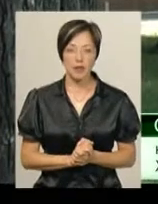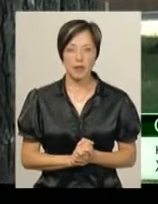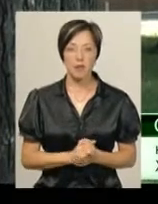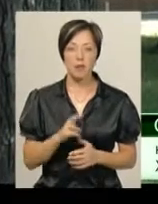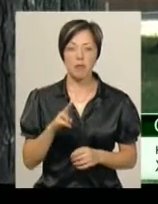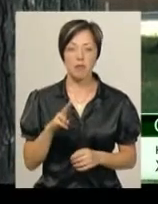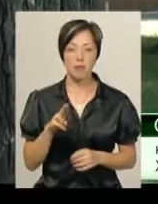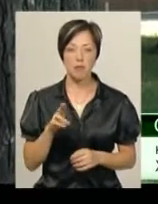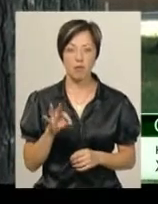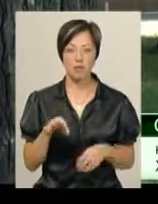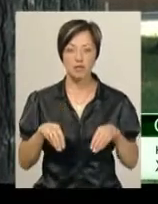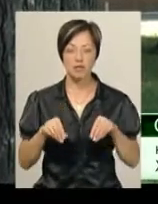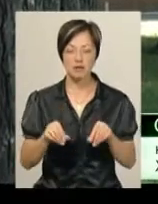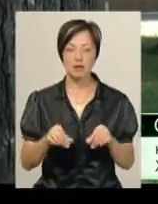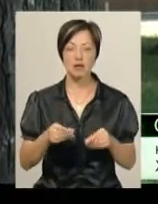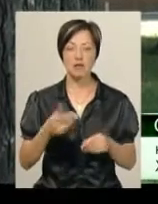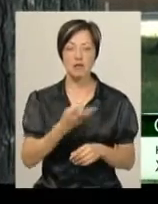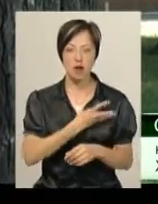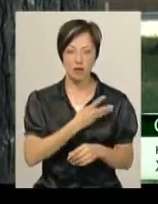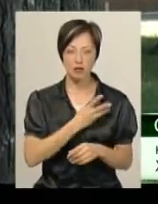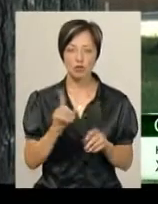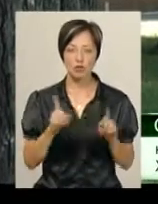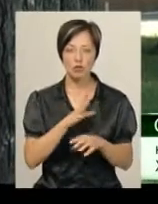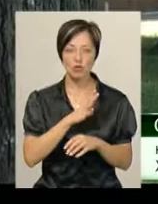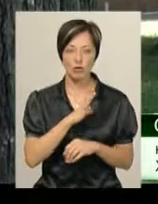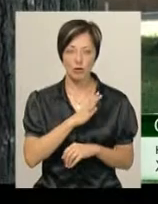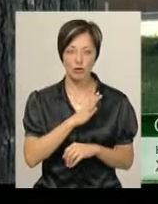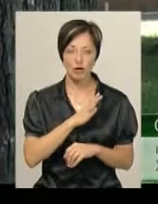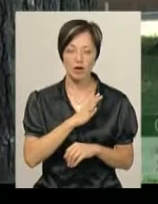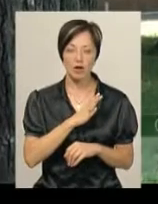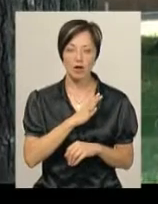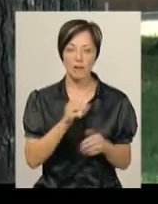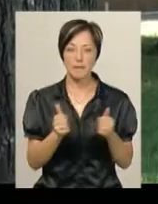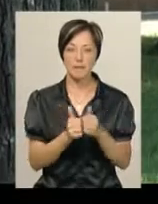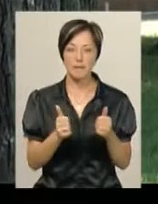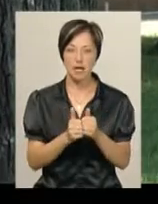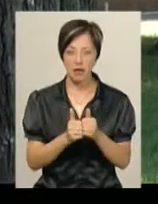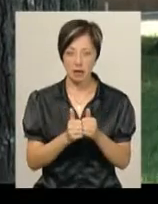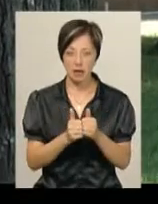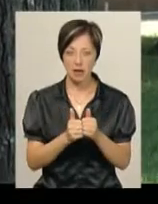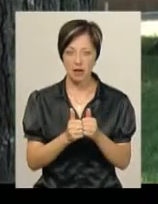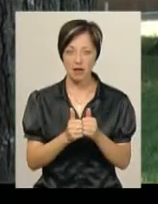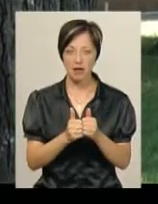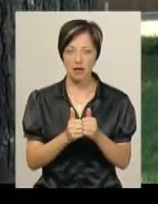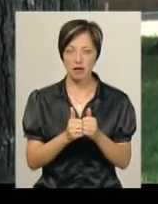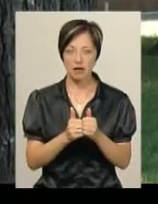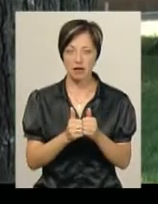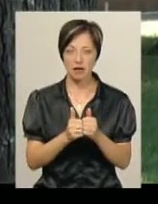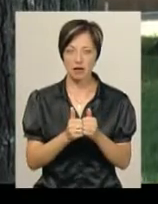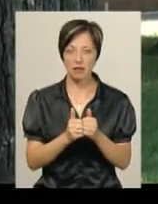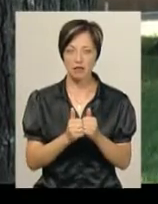що він був біля діючого полігону твердоповодових відходів, тому зараз ми займаємося пошуком ділянки, яка би